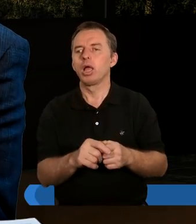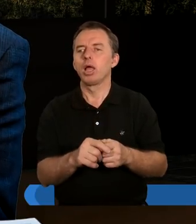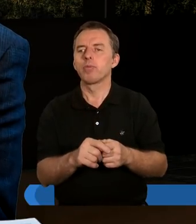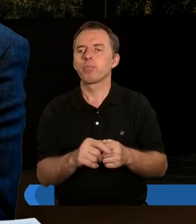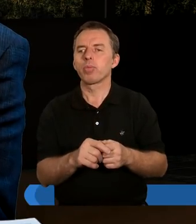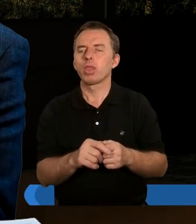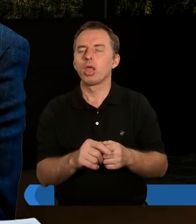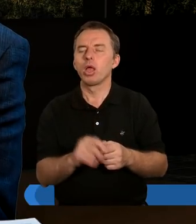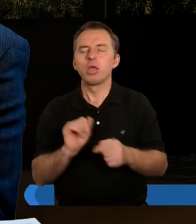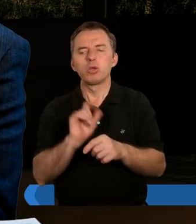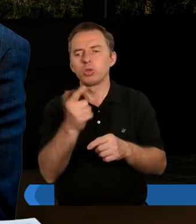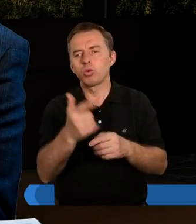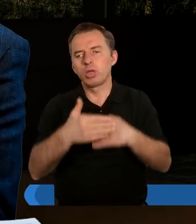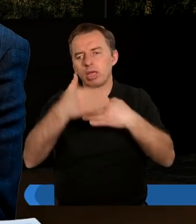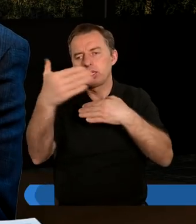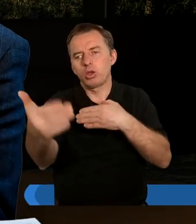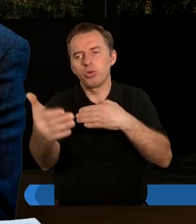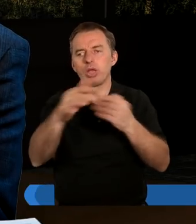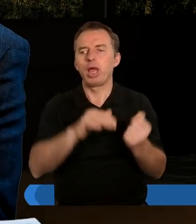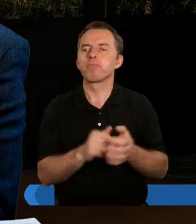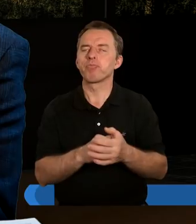już jest jakby po drugiej stronie.